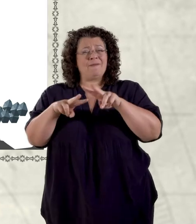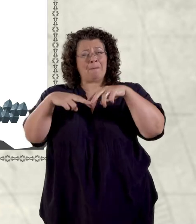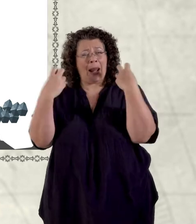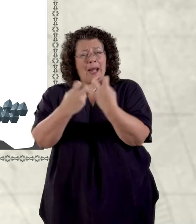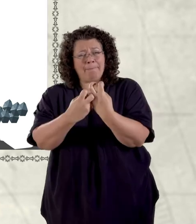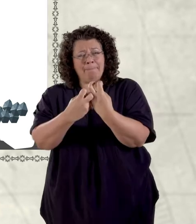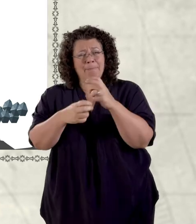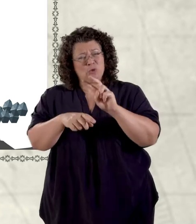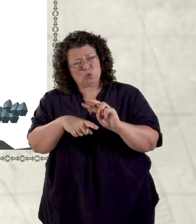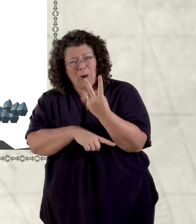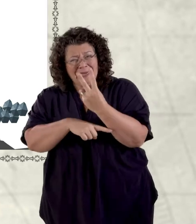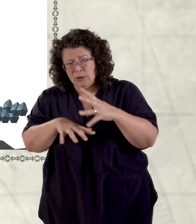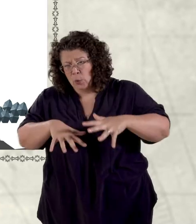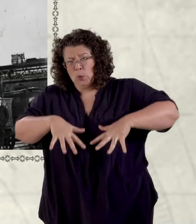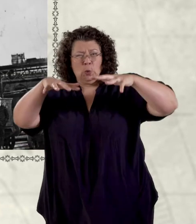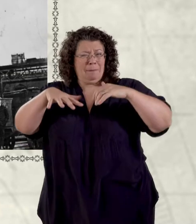waith.